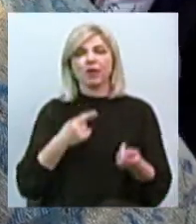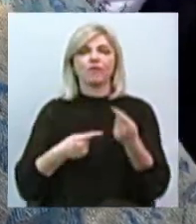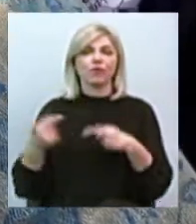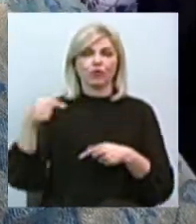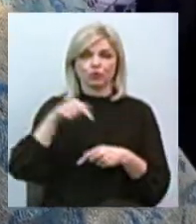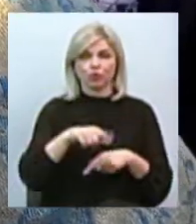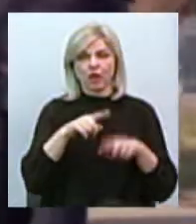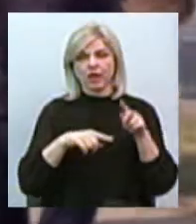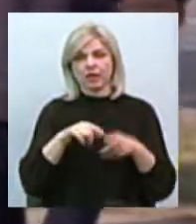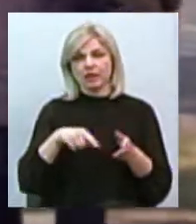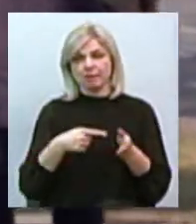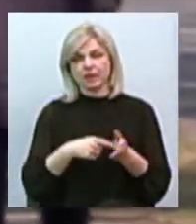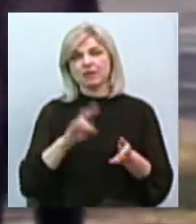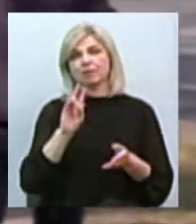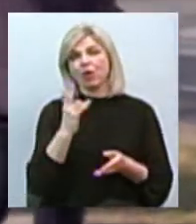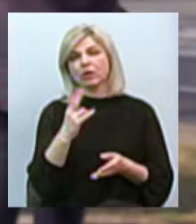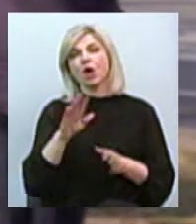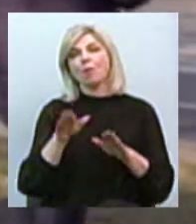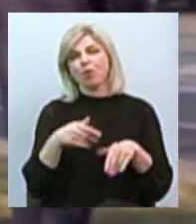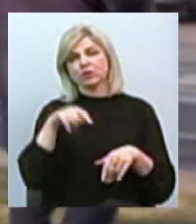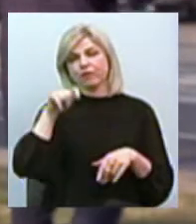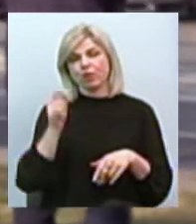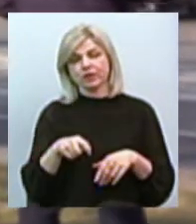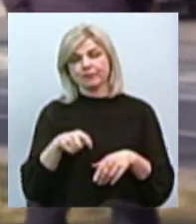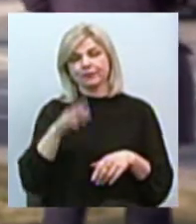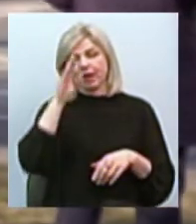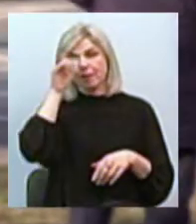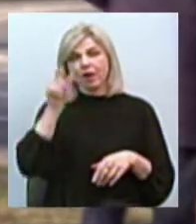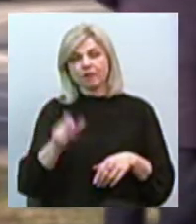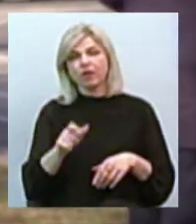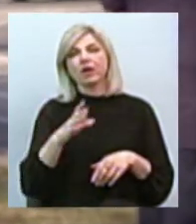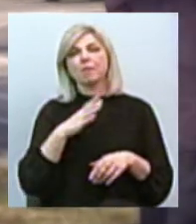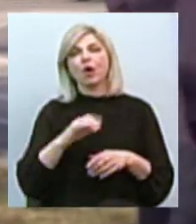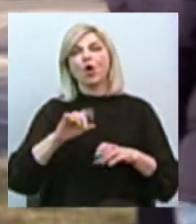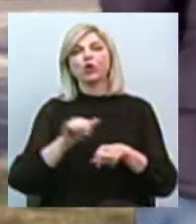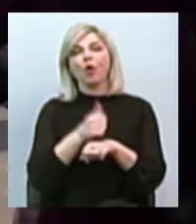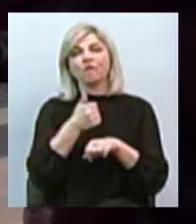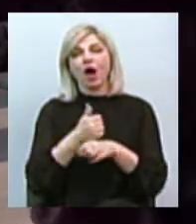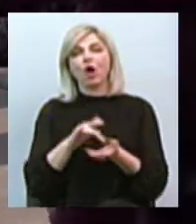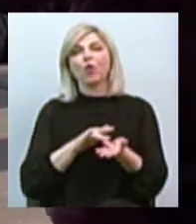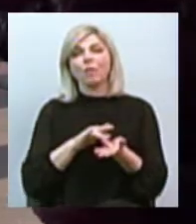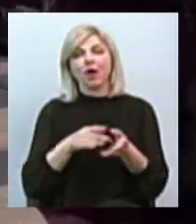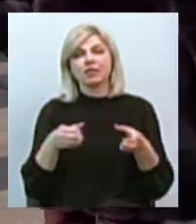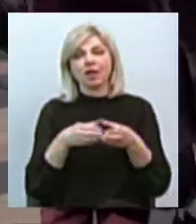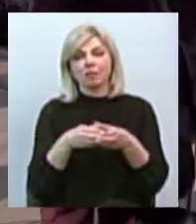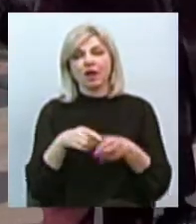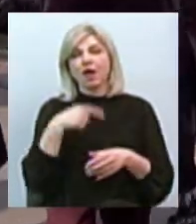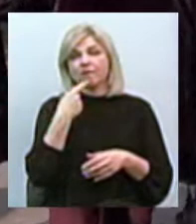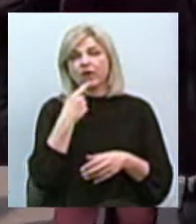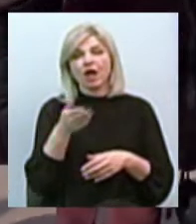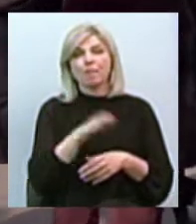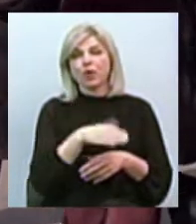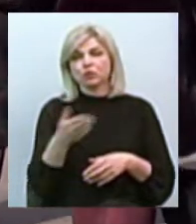Миколаїв після війни». Володимир Юрковський, голова обласного товариства ромів Романі Бахт. Говорить, між людьми не має бути